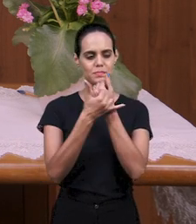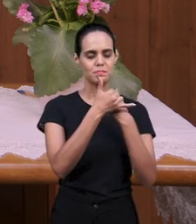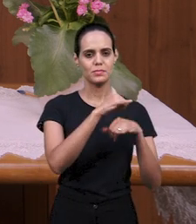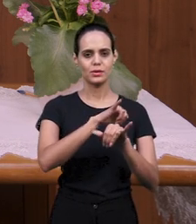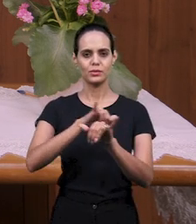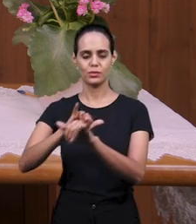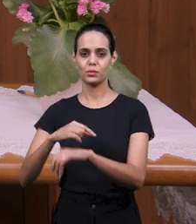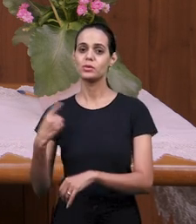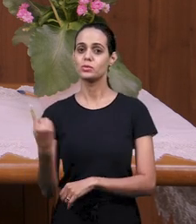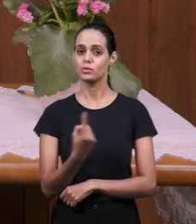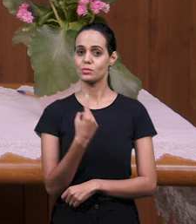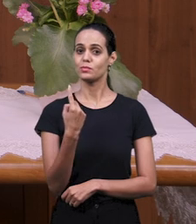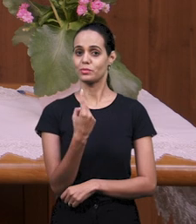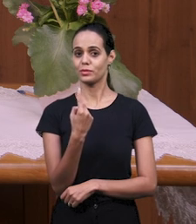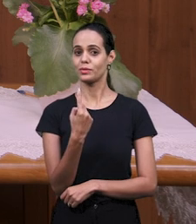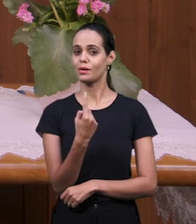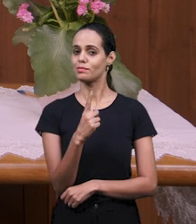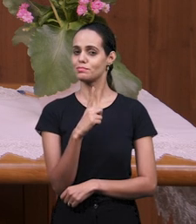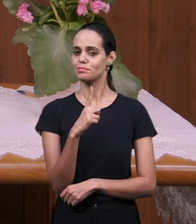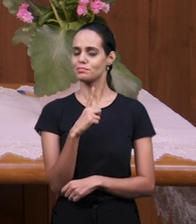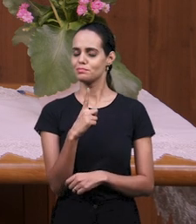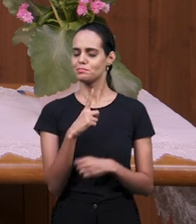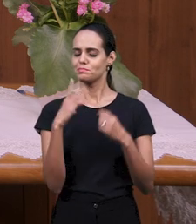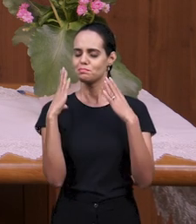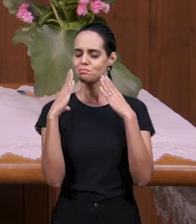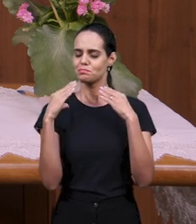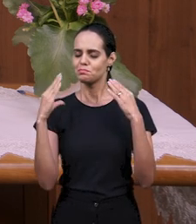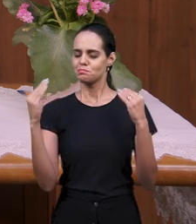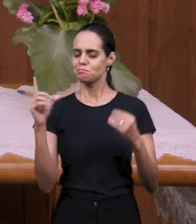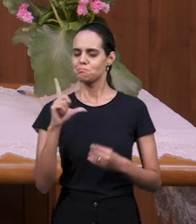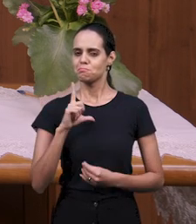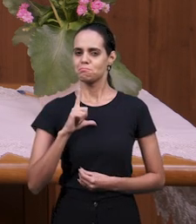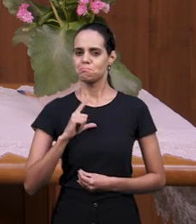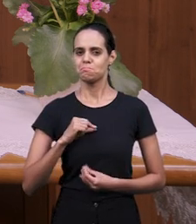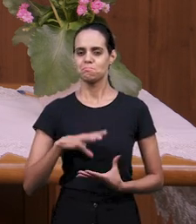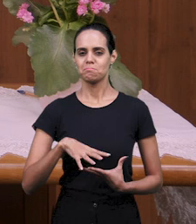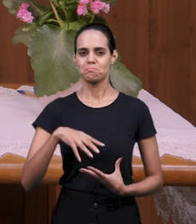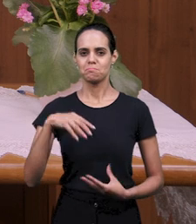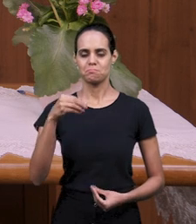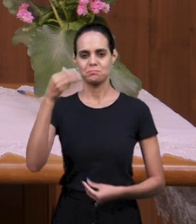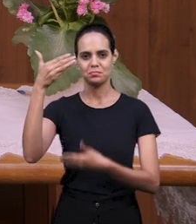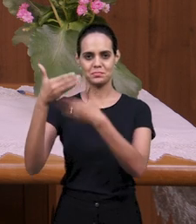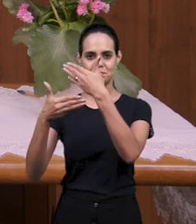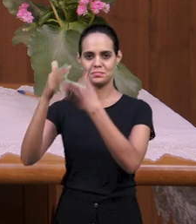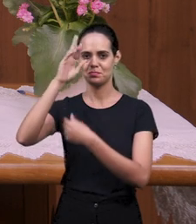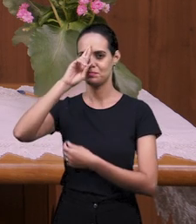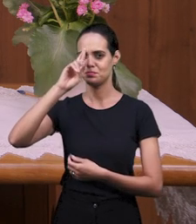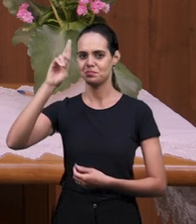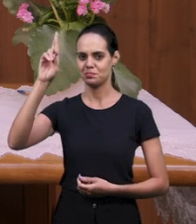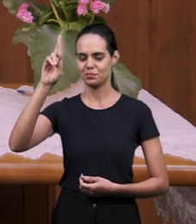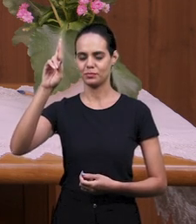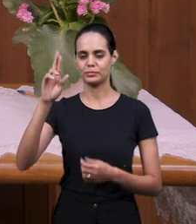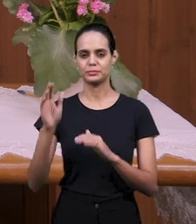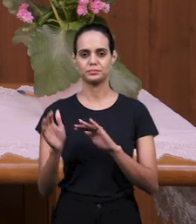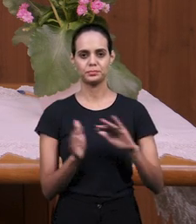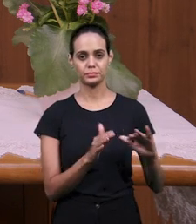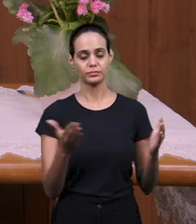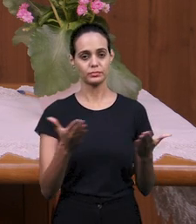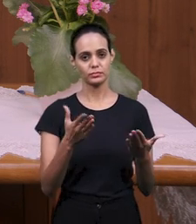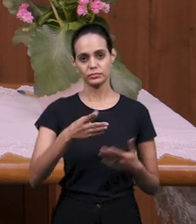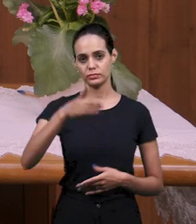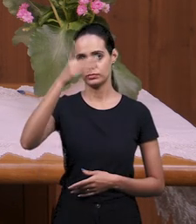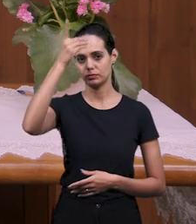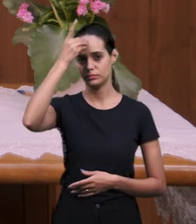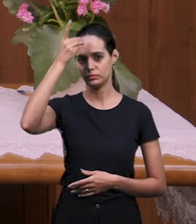Господа, в это время мы послушаем вместе с вами еще один духовный дар и еще одну